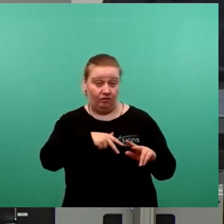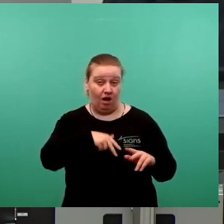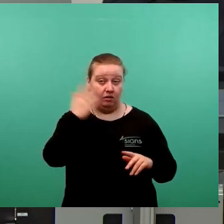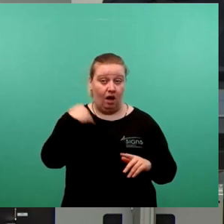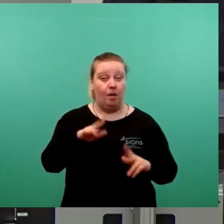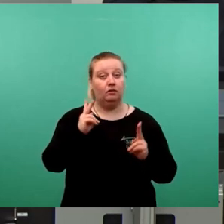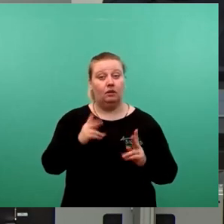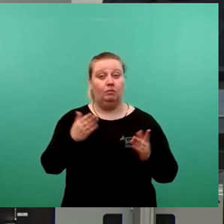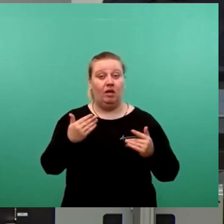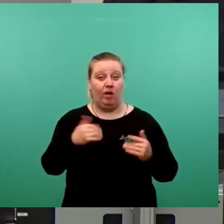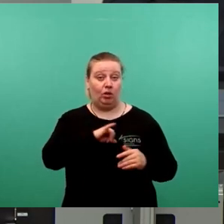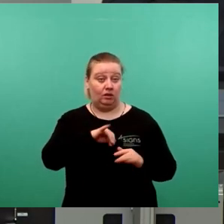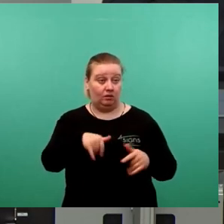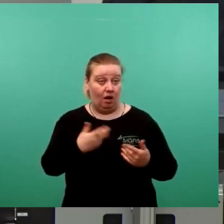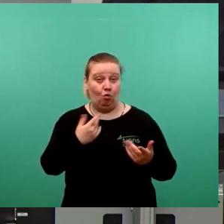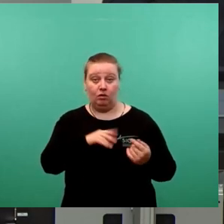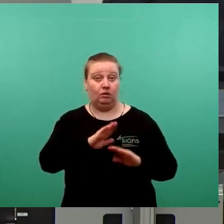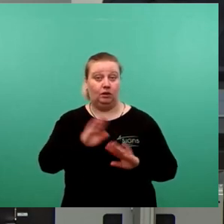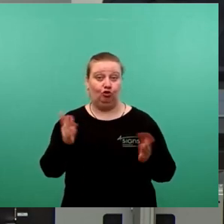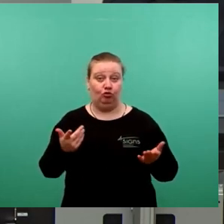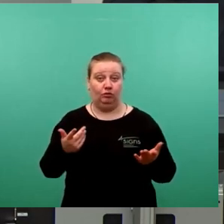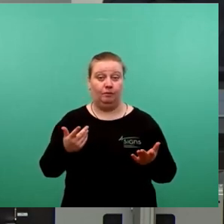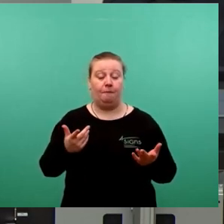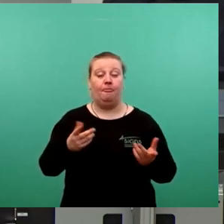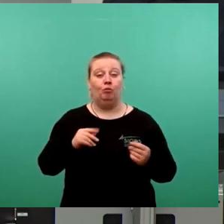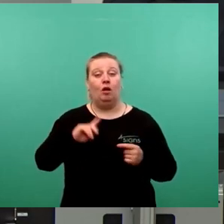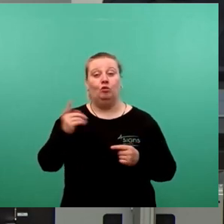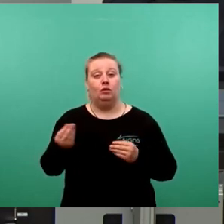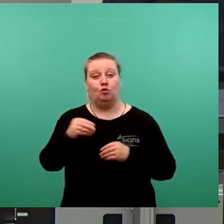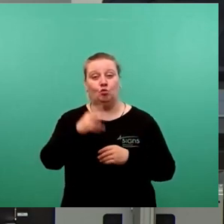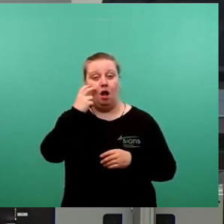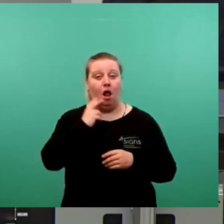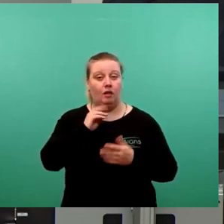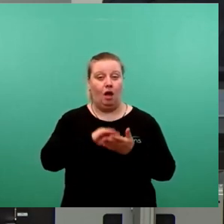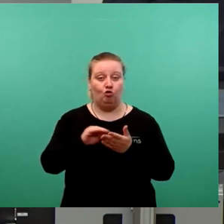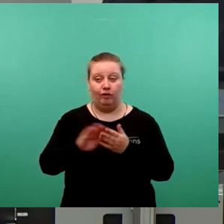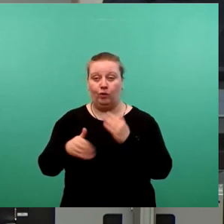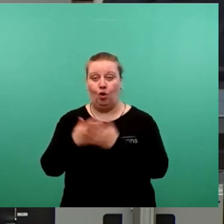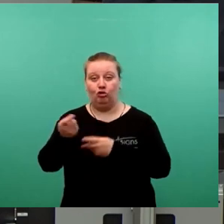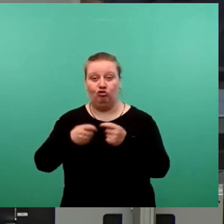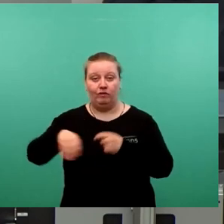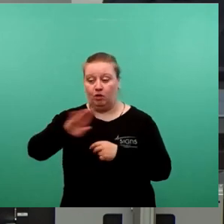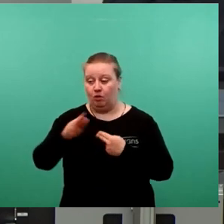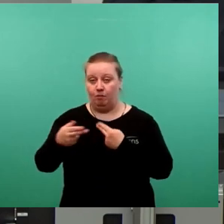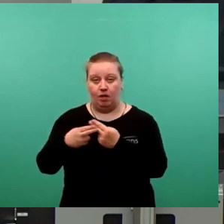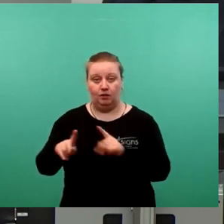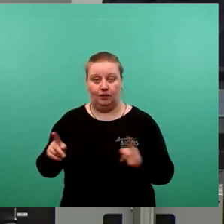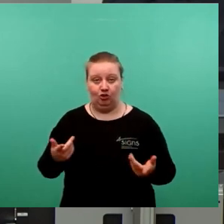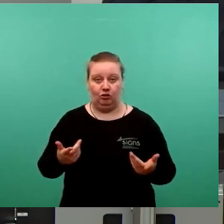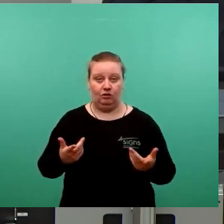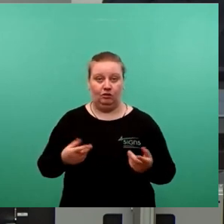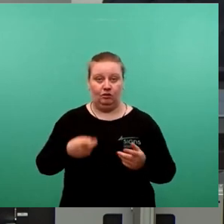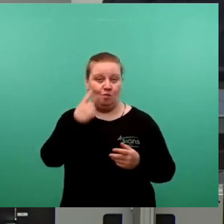Bewerbebehauptung zur Verfügung stehen. Außerdem ist die Zuordnung der alten Ausschreibungen auf die neuen Geschäftsbereichzuschnitte angesichts des derzeitigen